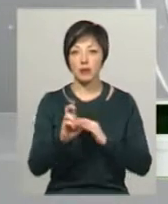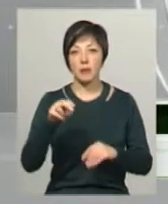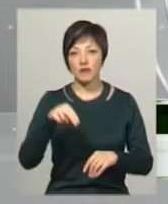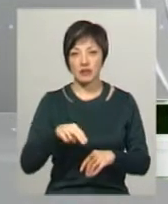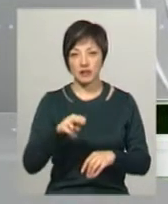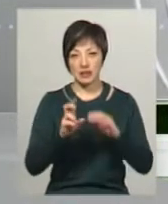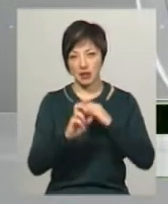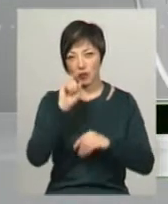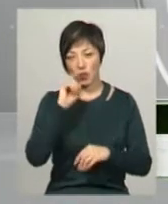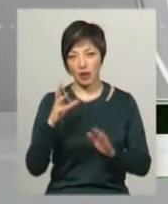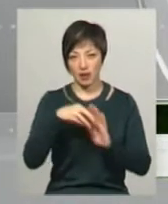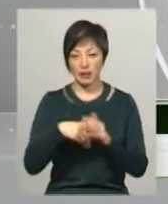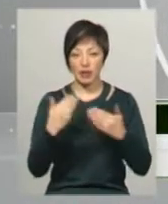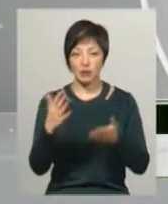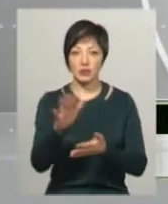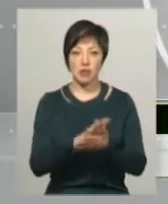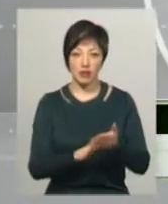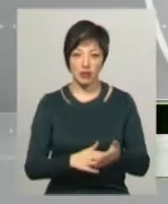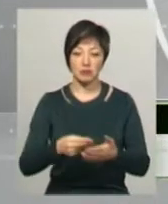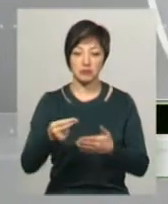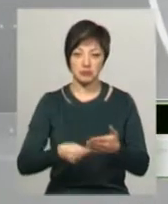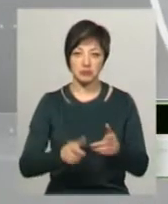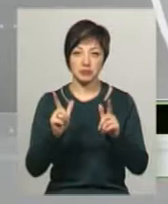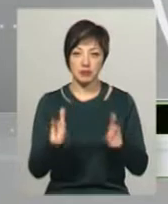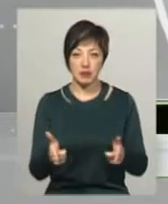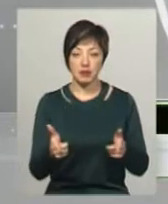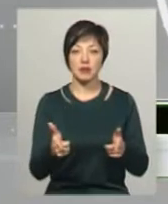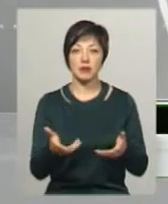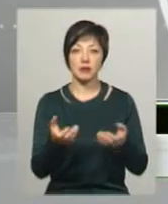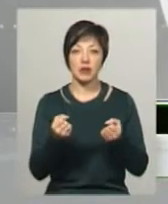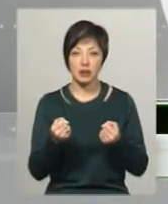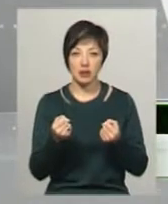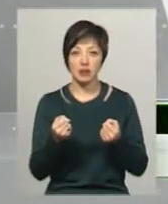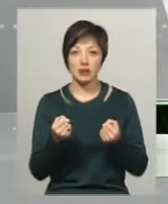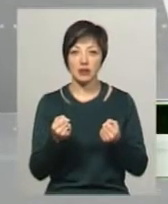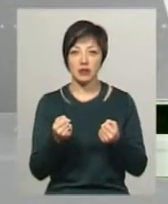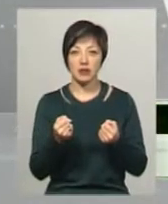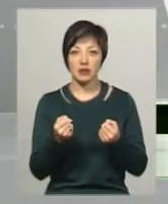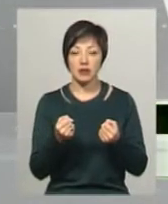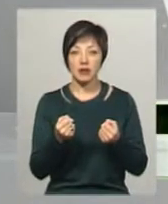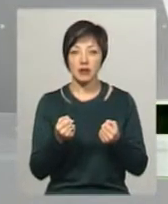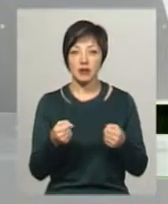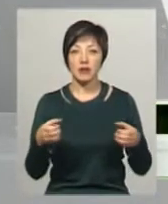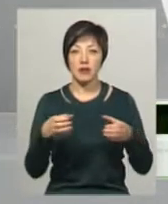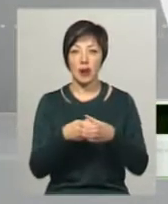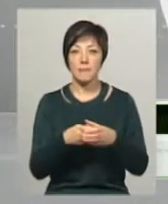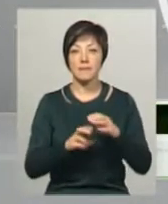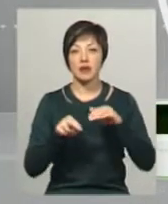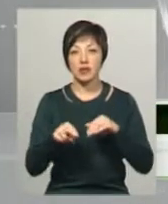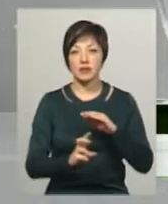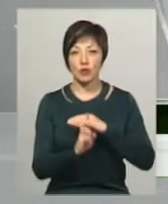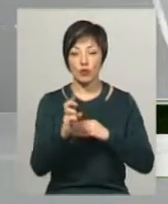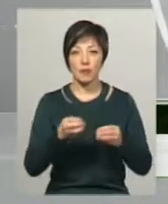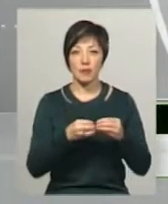України. Я їхню заяву задовольнив, і вони прийняти в хвір Православної церкви України, 15-ї